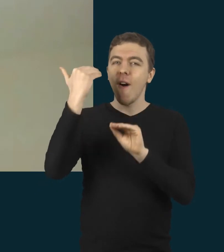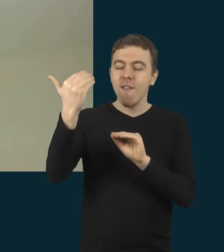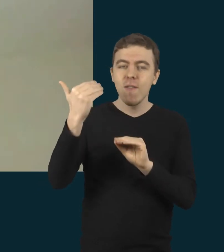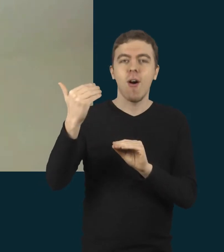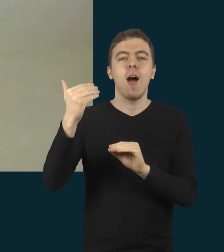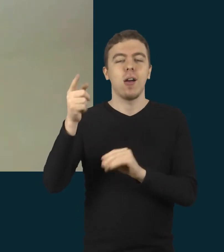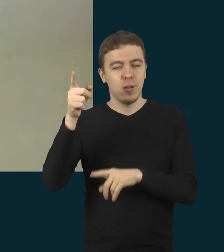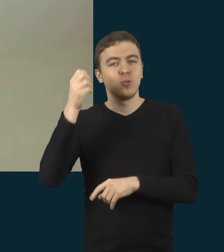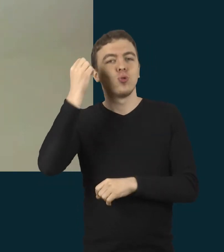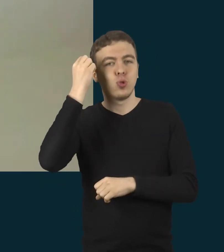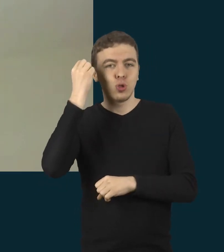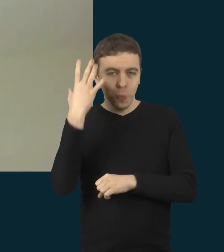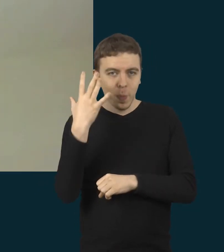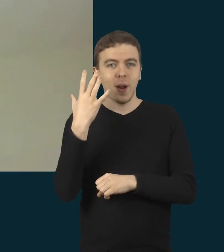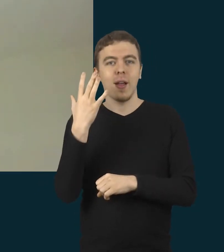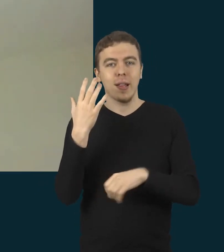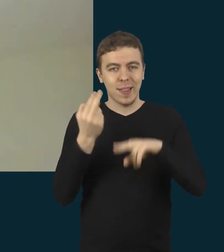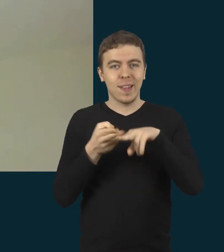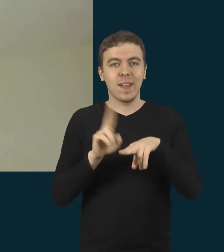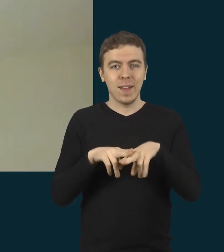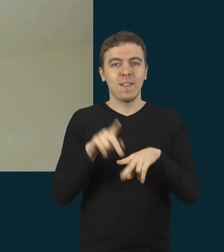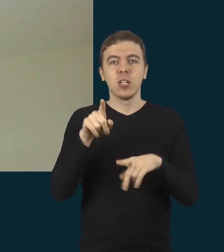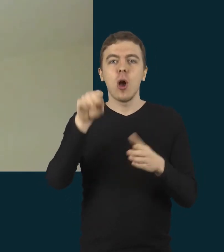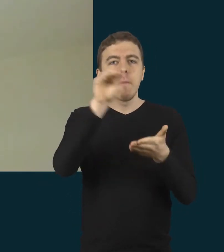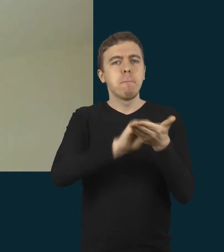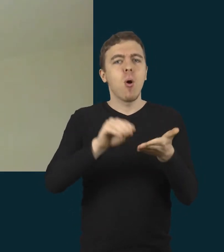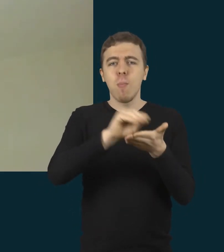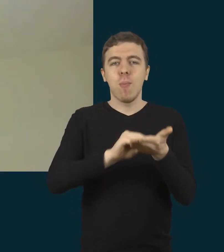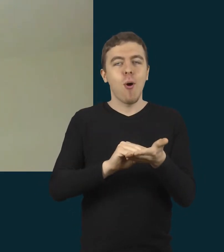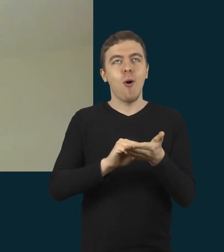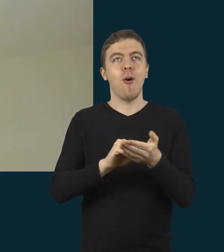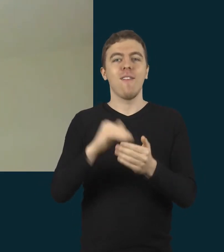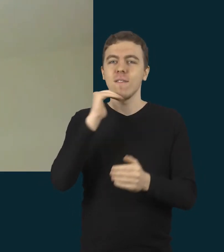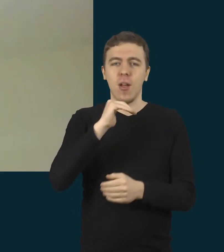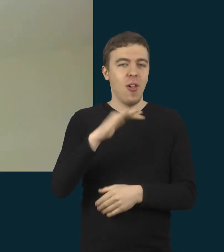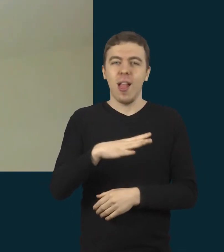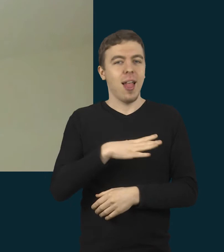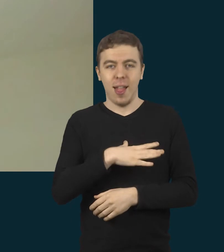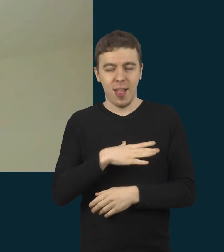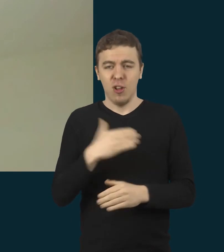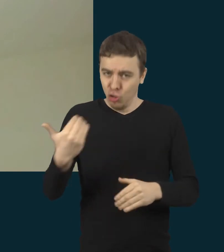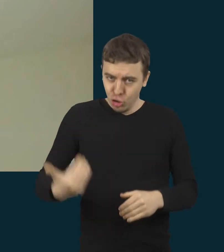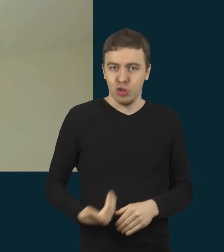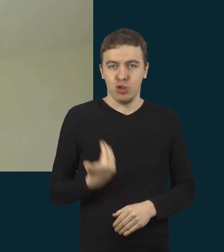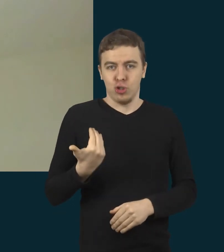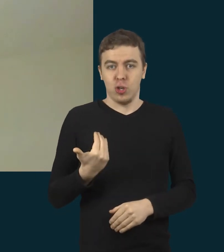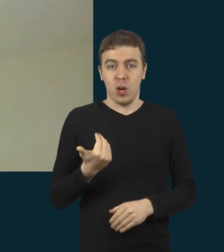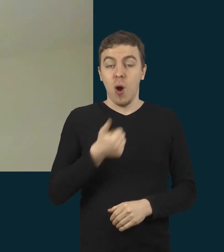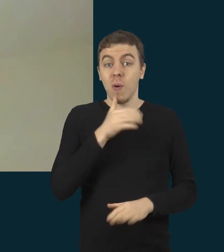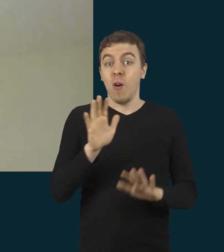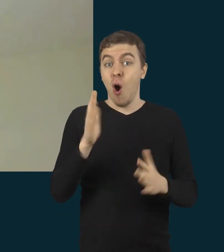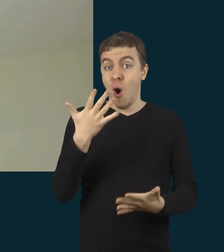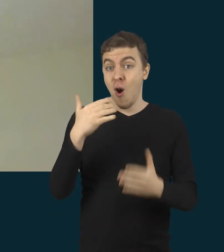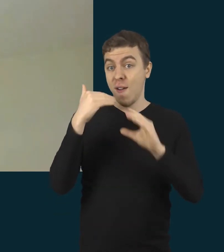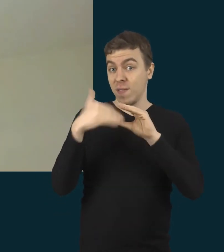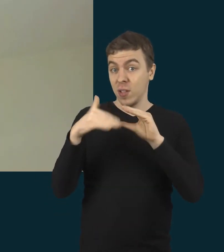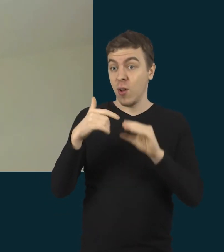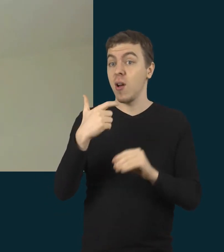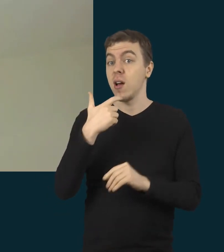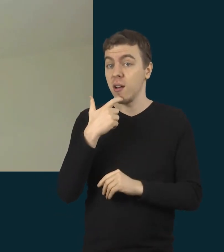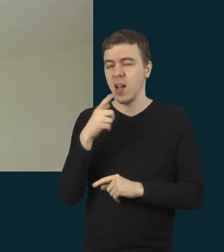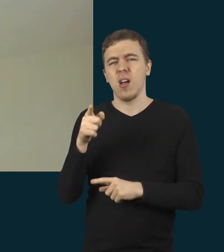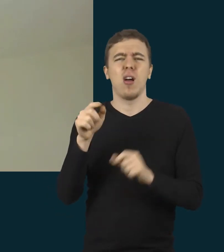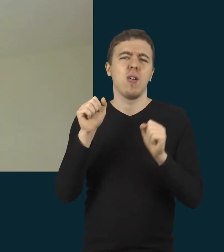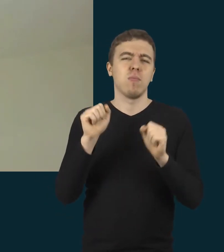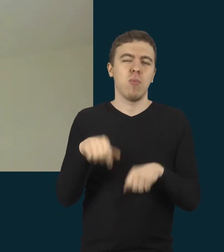kad tai irgi nėra pakartojama, kad tai yra gyva. Nes jeigu vaikas tiesiog žiūrė kažkokiu filmukui,